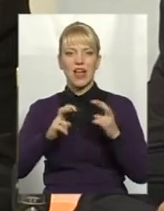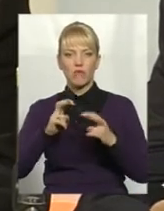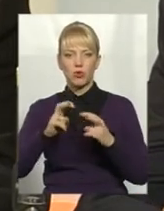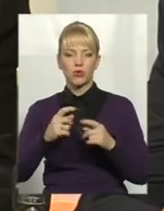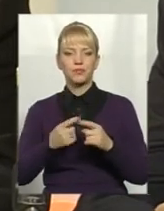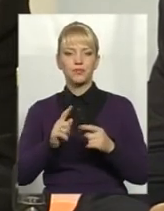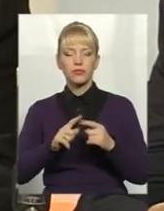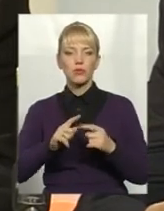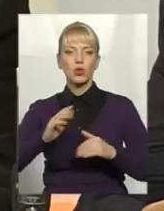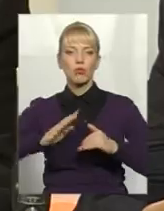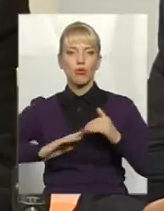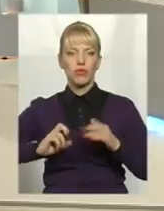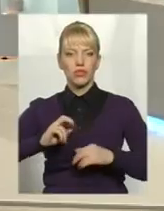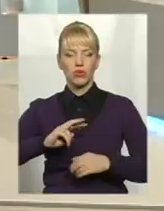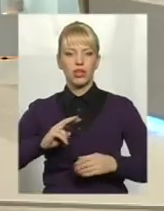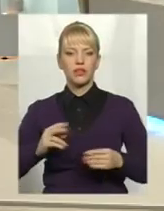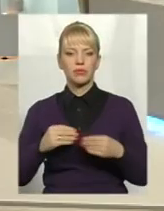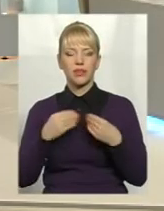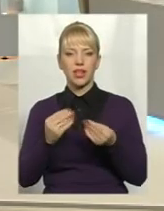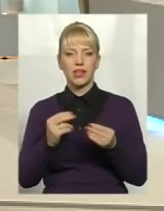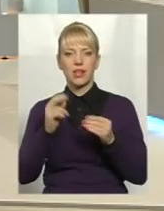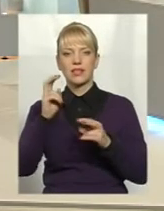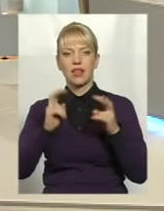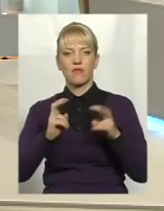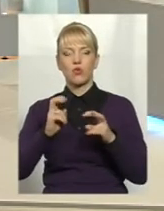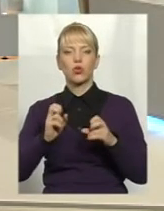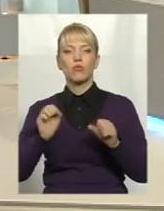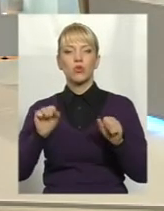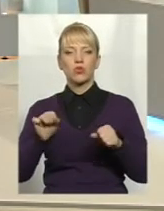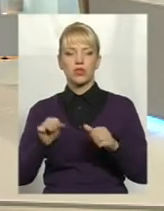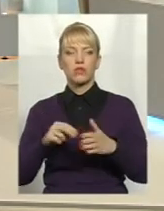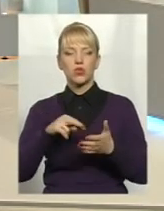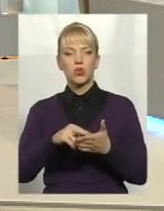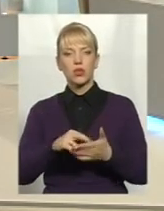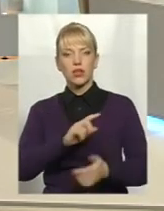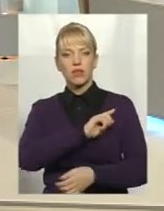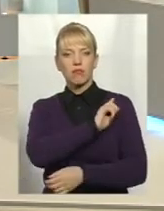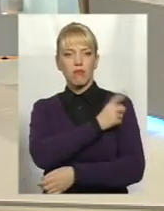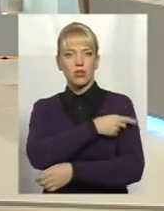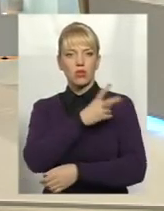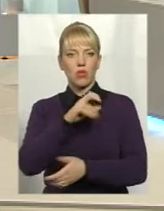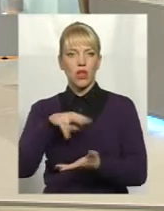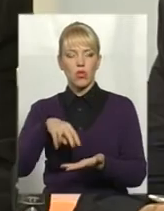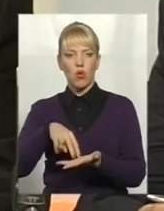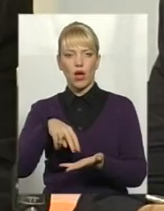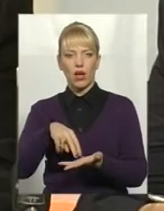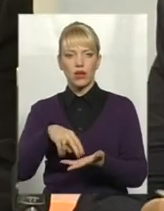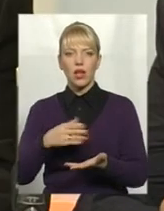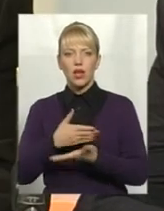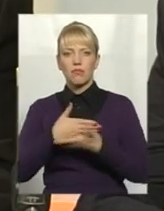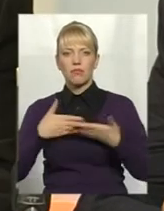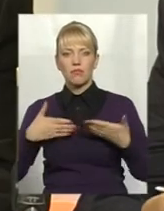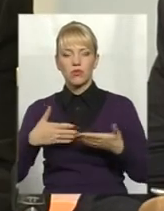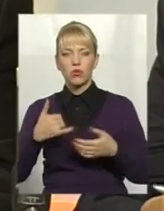дає можливість заводу стояти міцно на ногах на сьогоднішній день. От у нас був